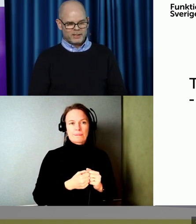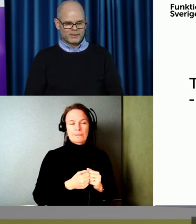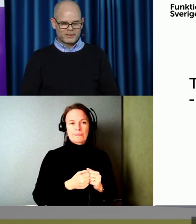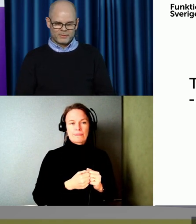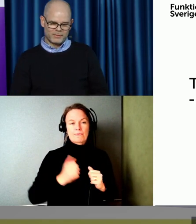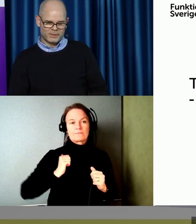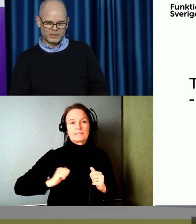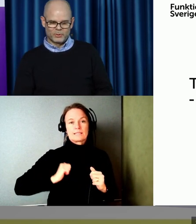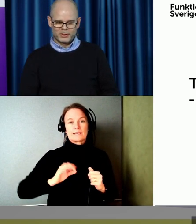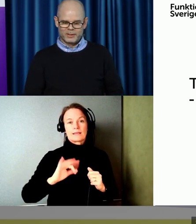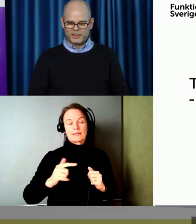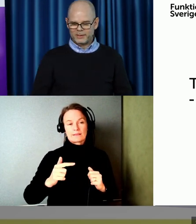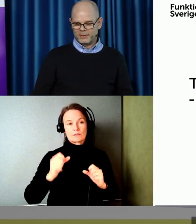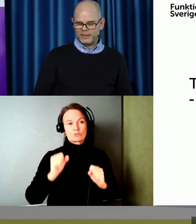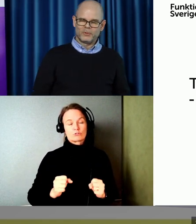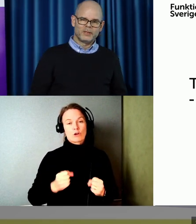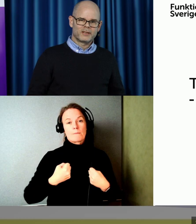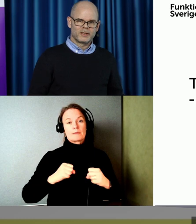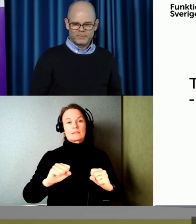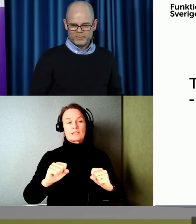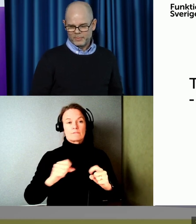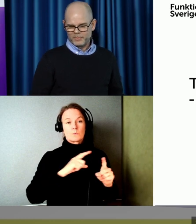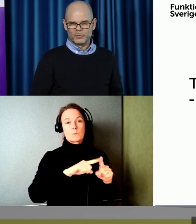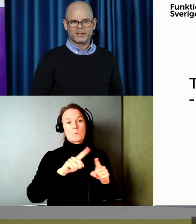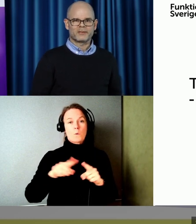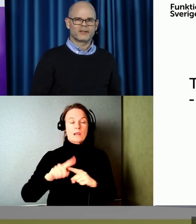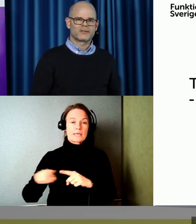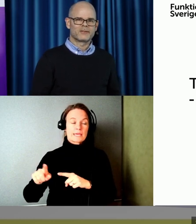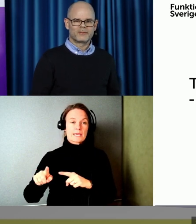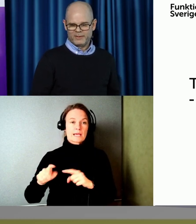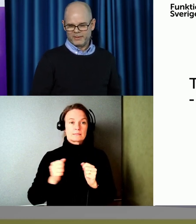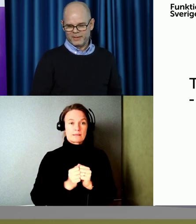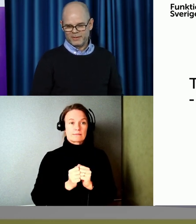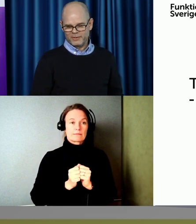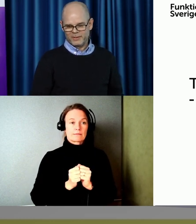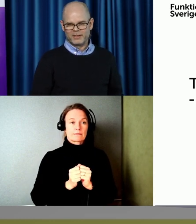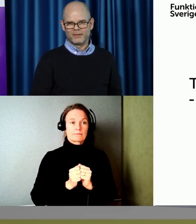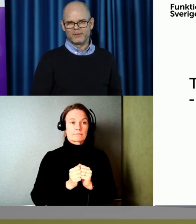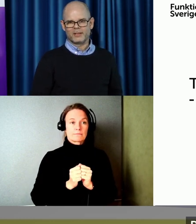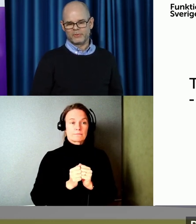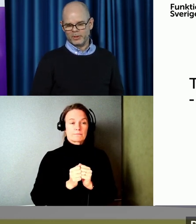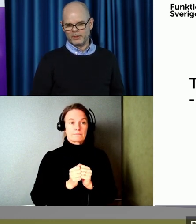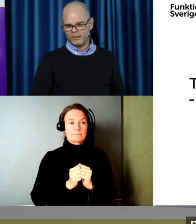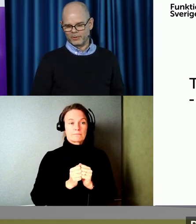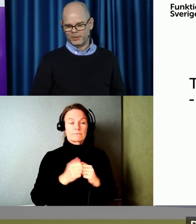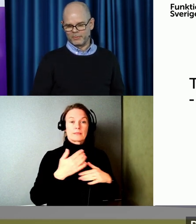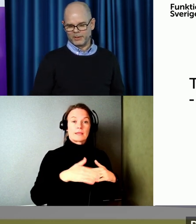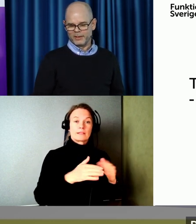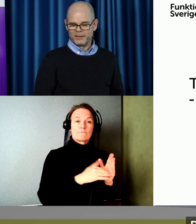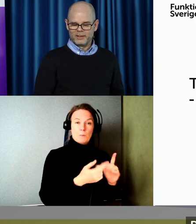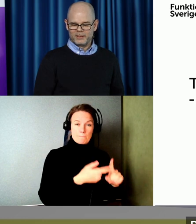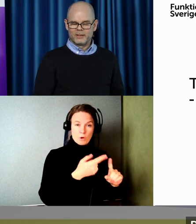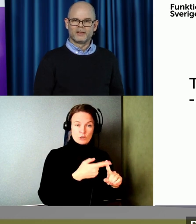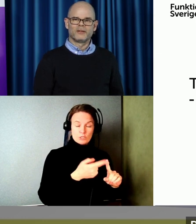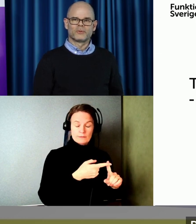Tillgänglighet ska då bedrivas på olika sätt. Redan från början då ska